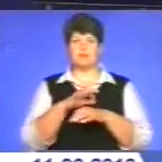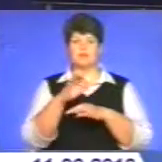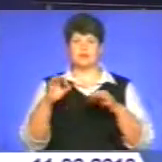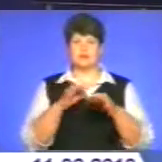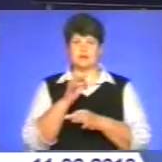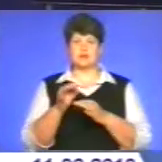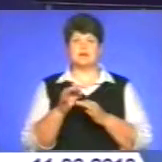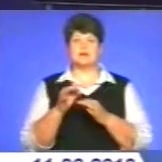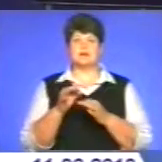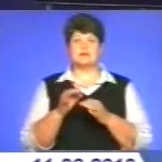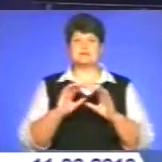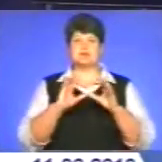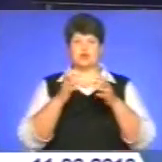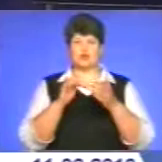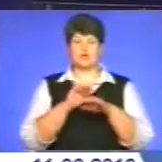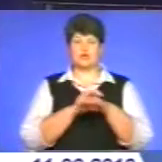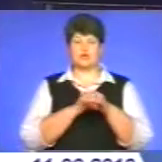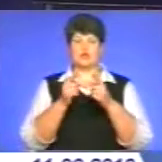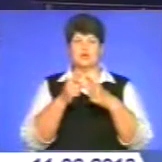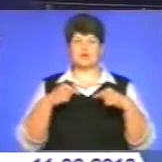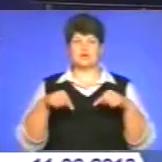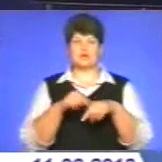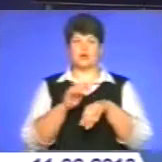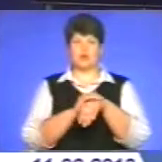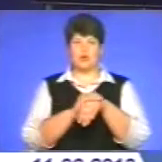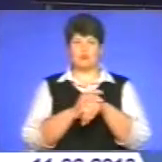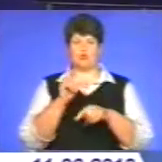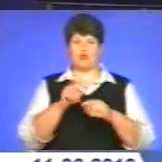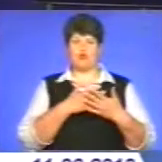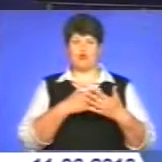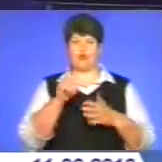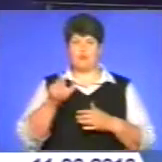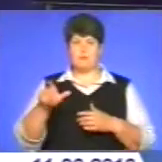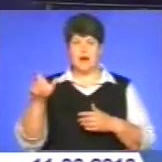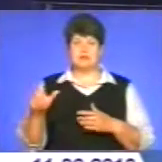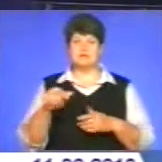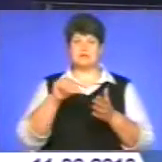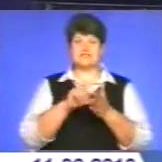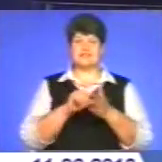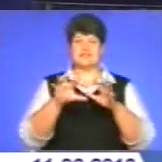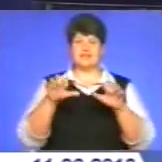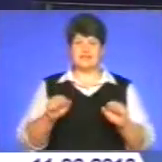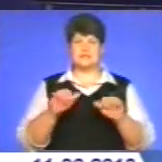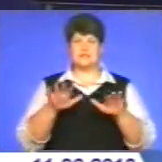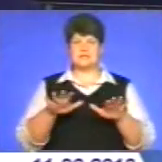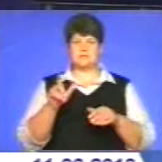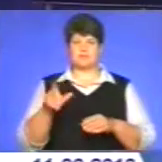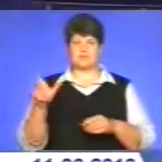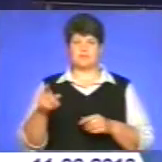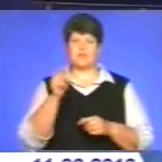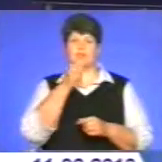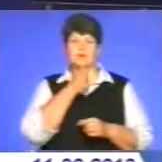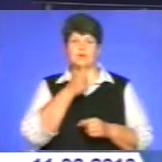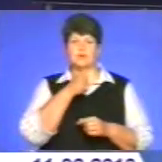кооперативів з Міжнародної благодійної організації «Добробут громад», а також представники влади і місцева громада. Смакували